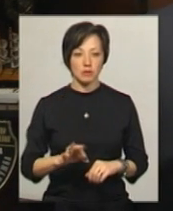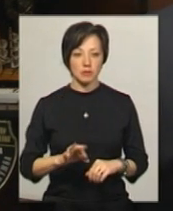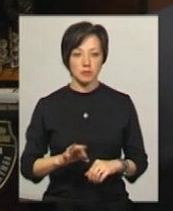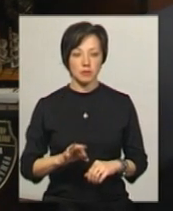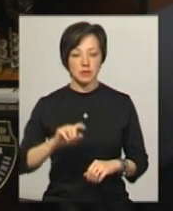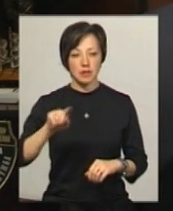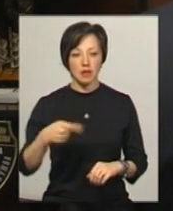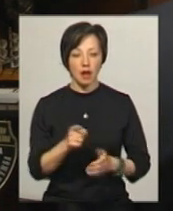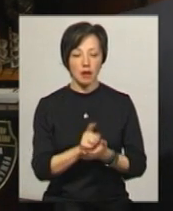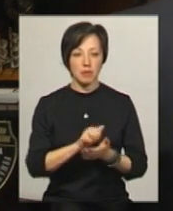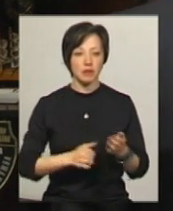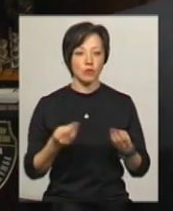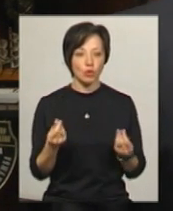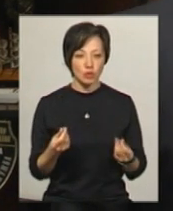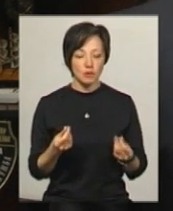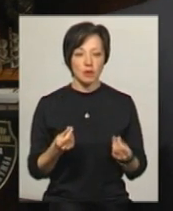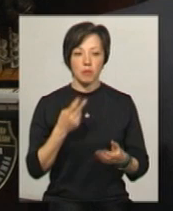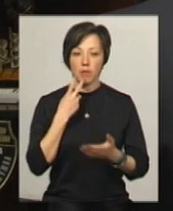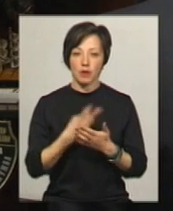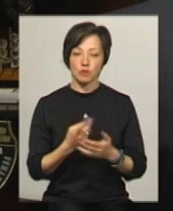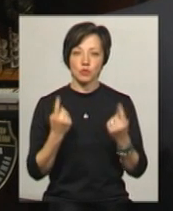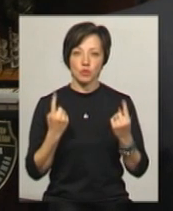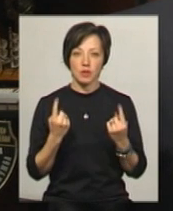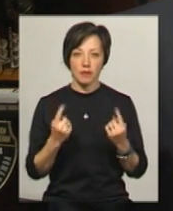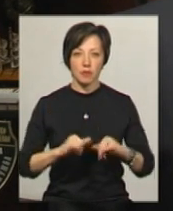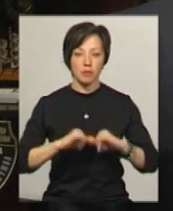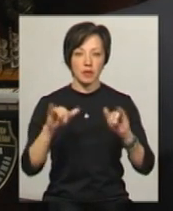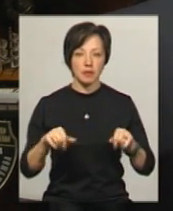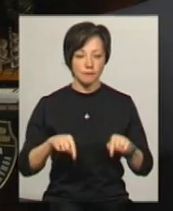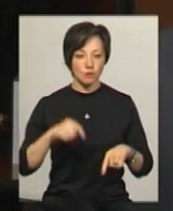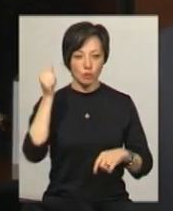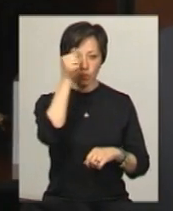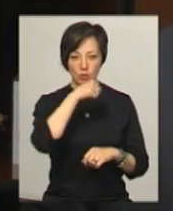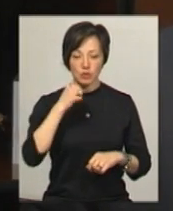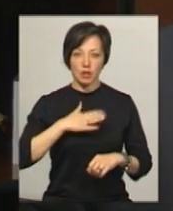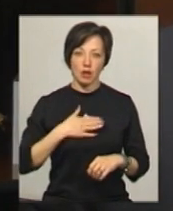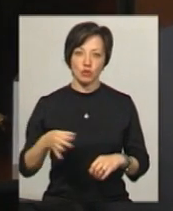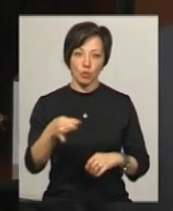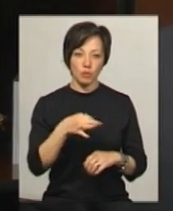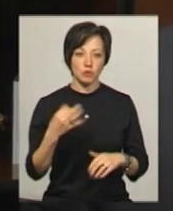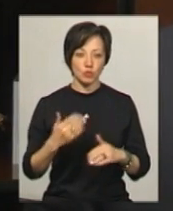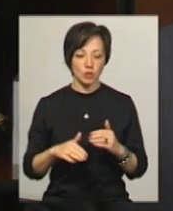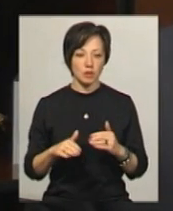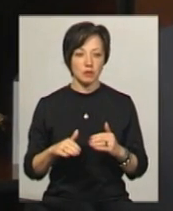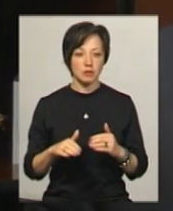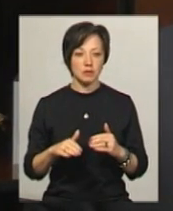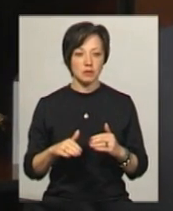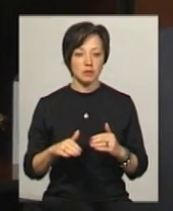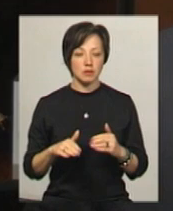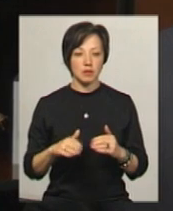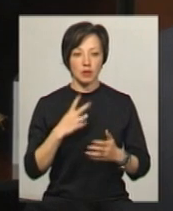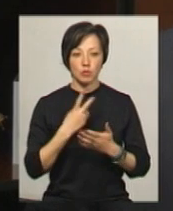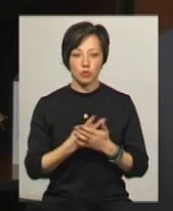було стягнутих аліментних коштів Бачимо суттєвий приріст і в цьому році Наша область вже знов таки